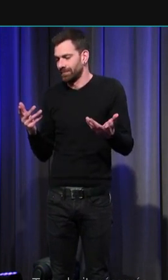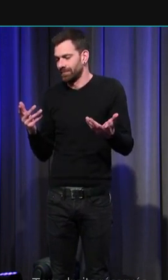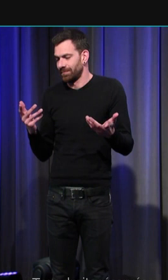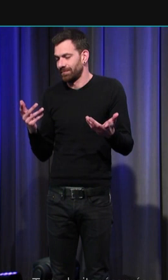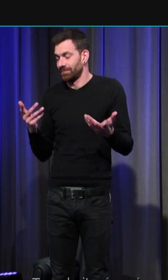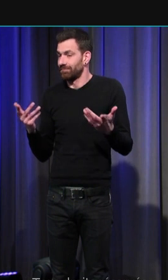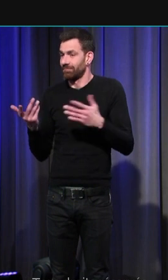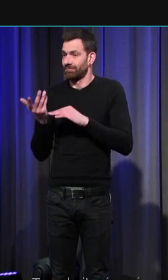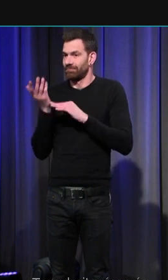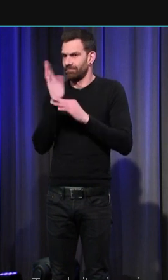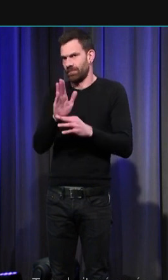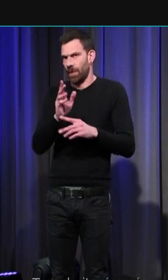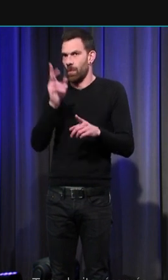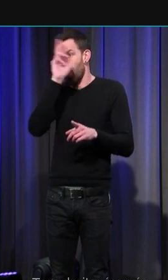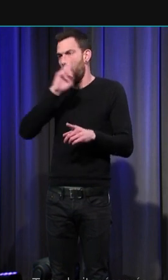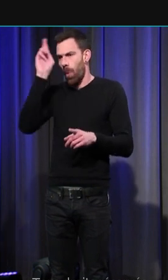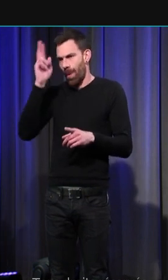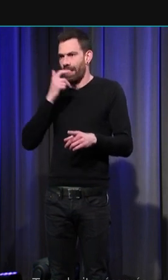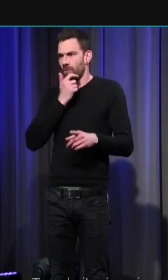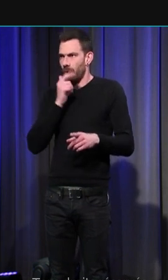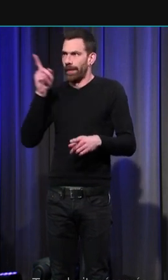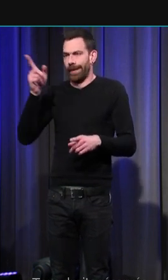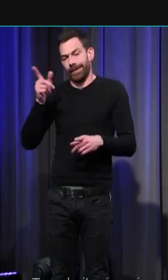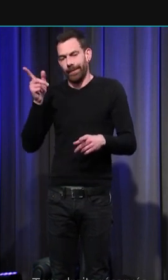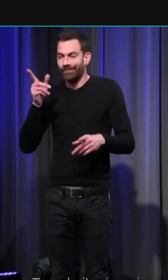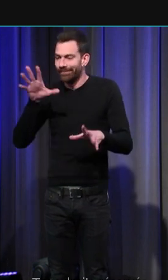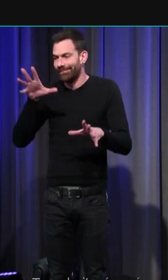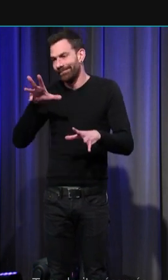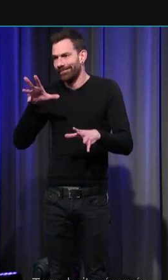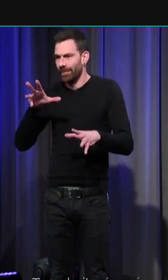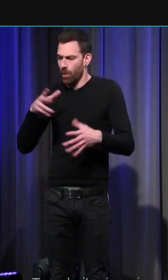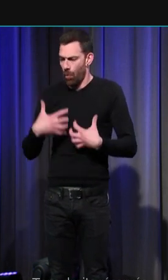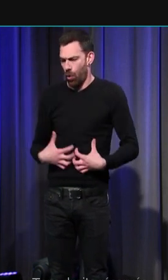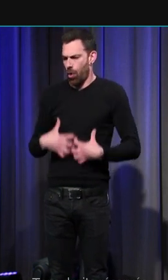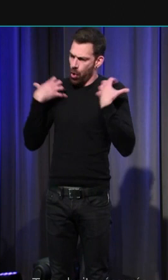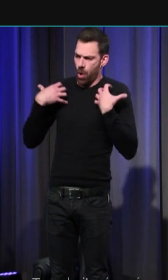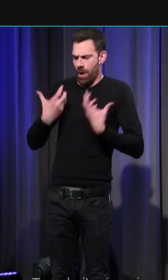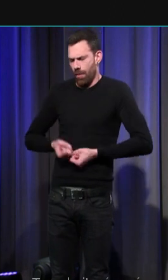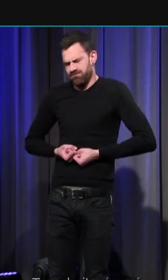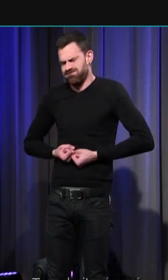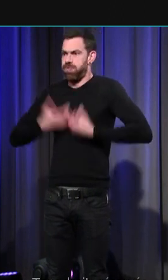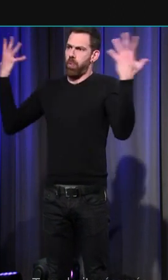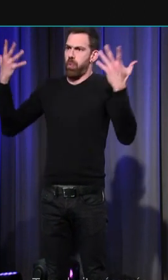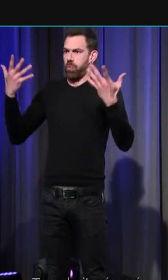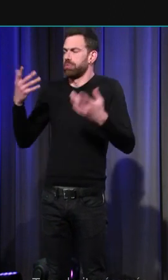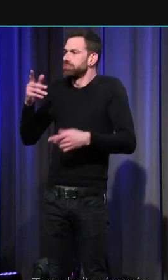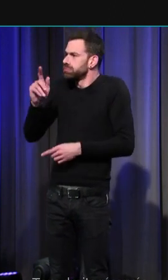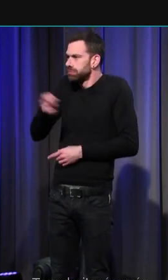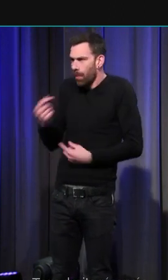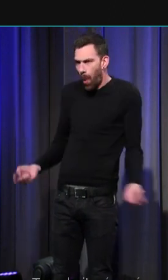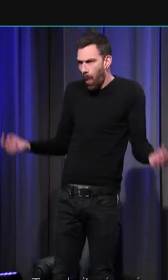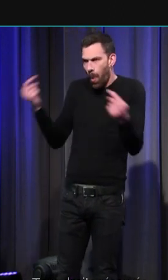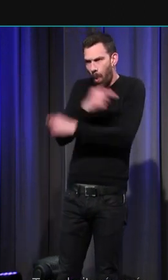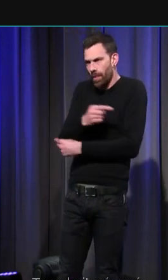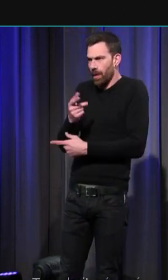le roi d'Angleterre qui cède trop facilement à sa colère d'homme alors qu'en bon prince il devrait au